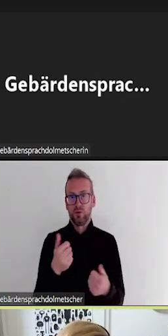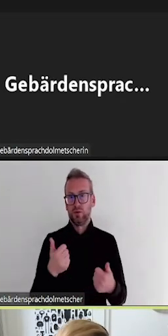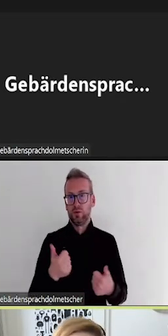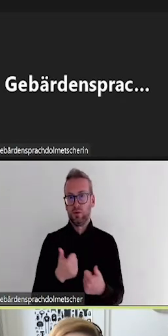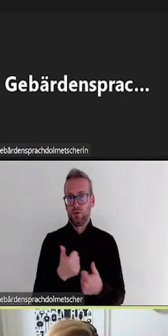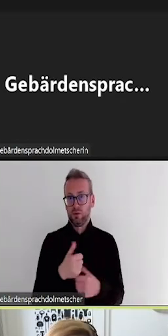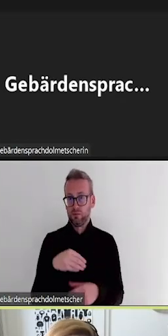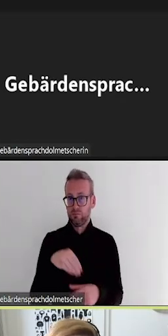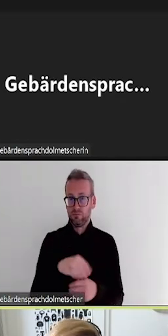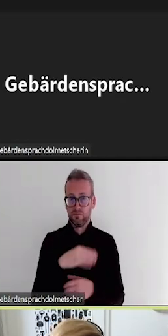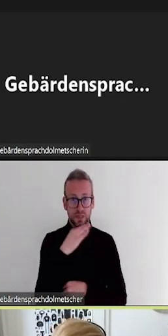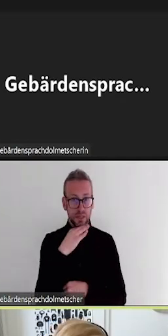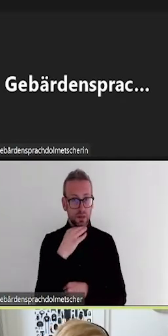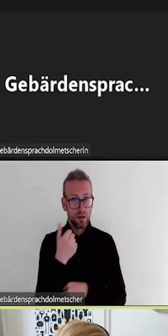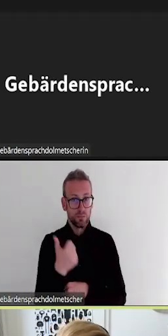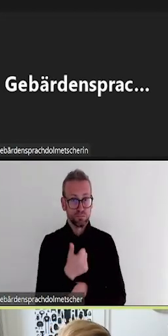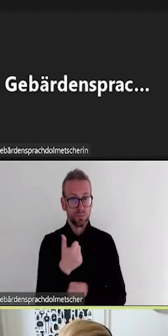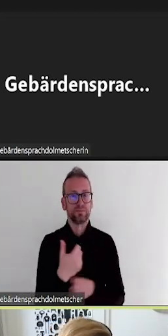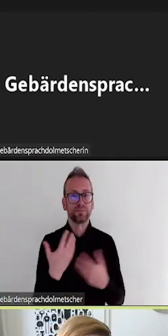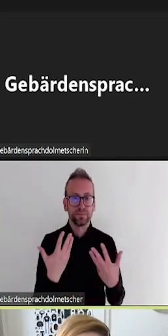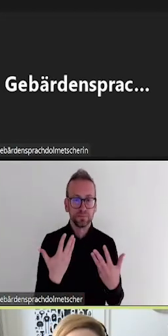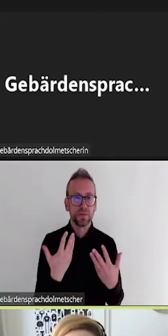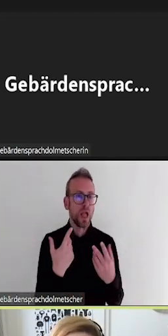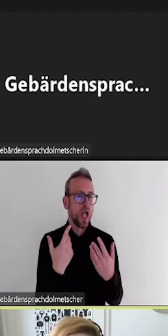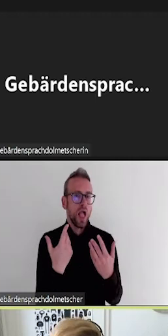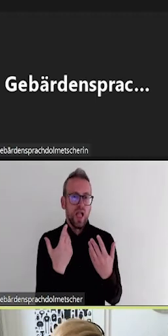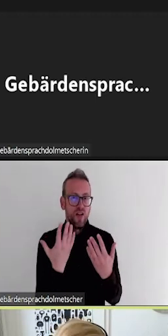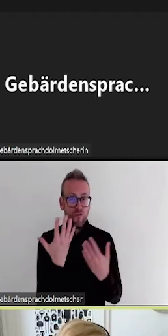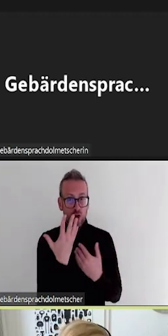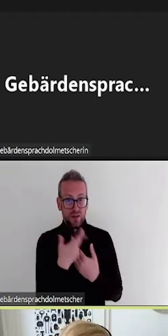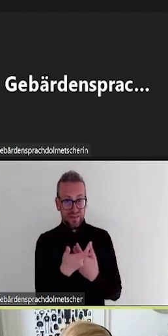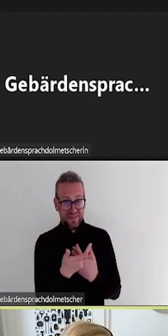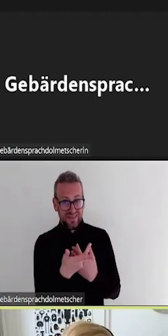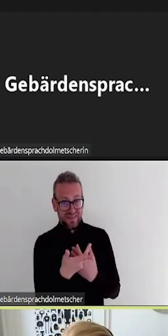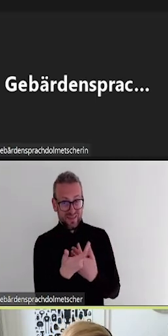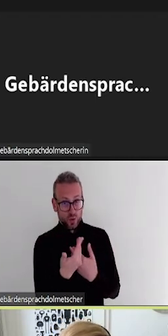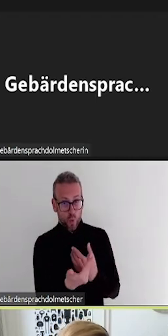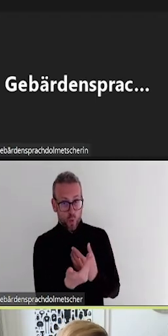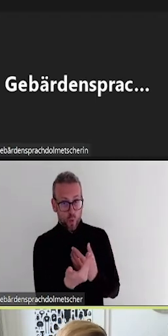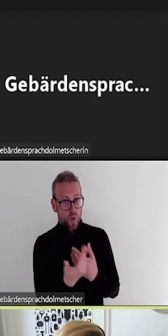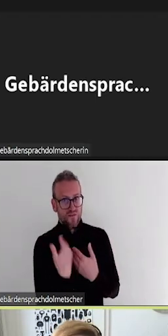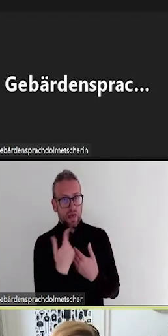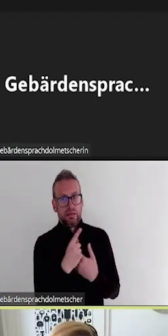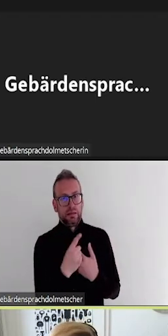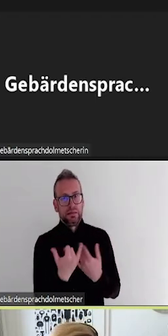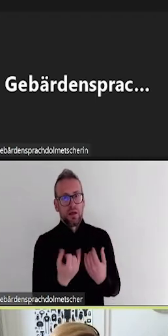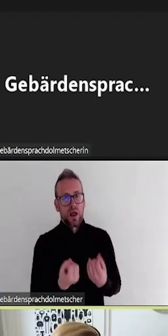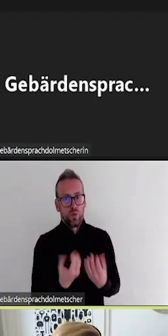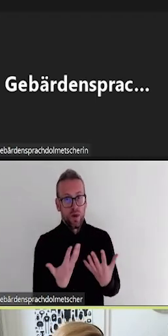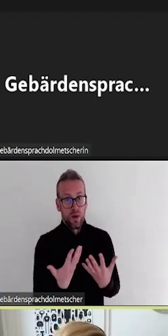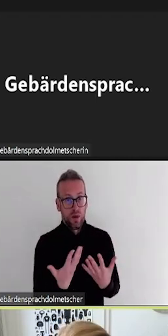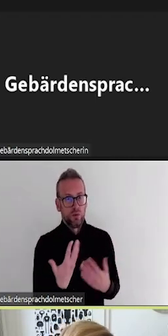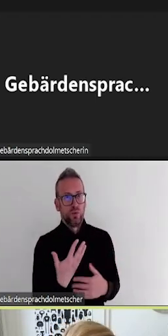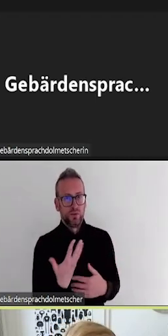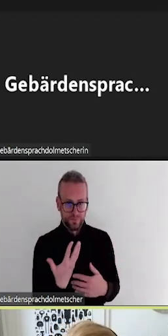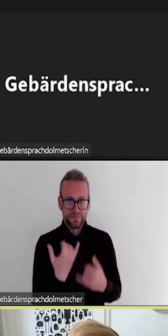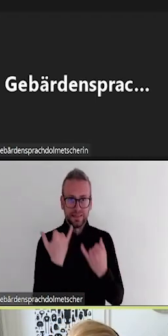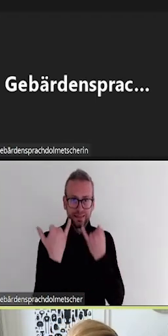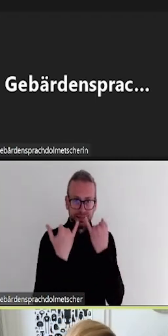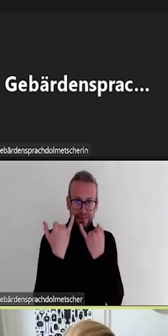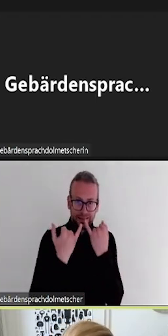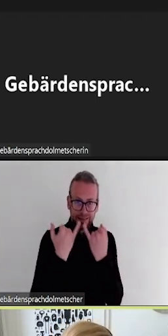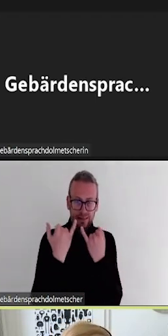zentralen Campus hat, an dem alles stattfindet, sondern die Gebäude und Einrichtungen sind über verschiedene Standorte verteilt. Das reicht vom